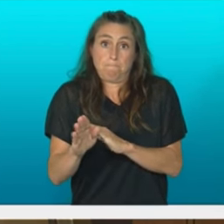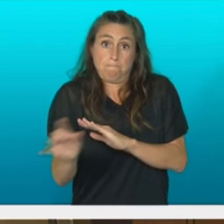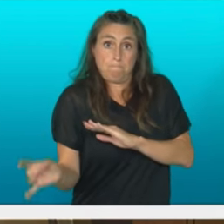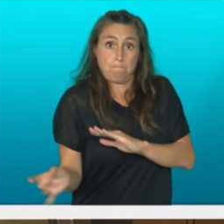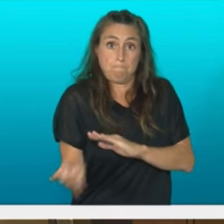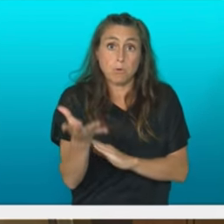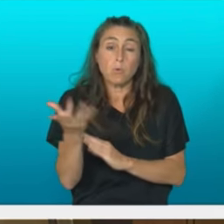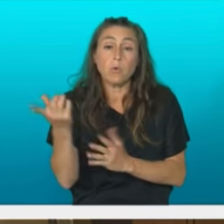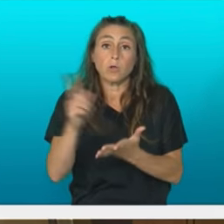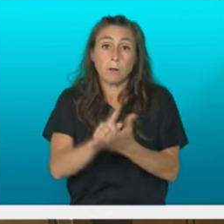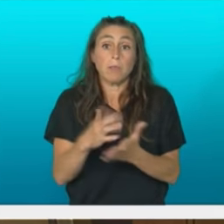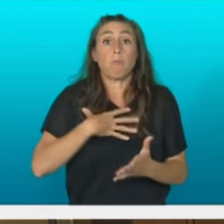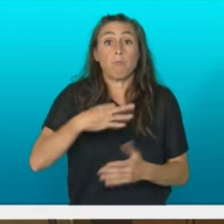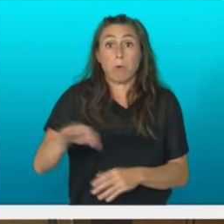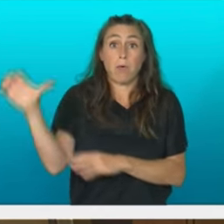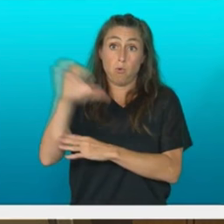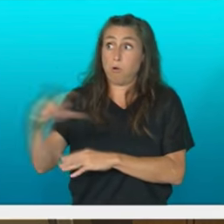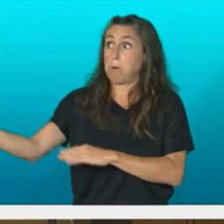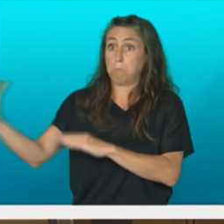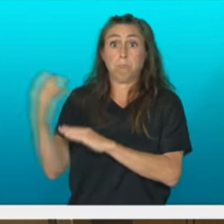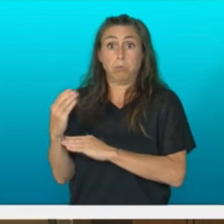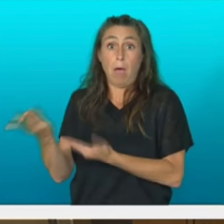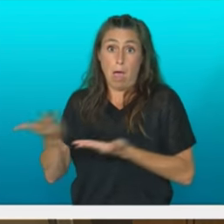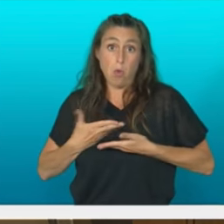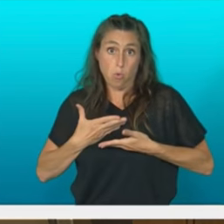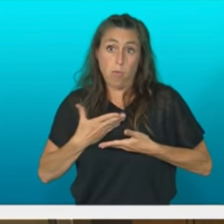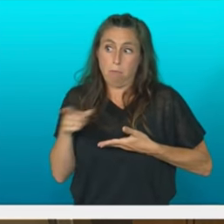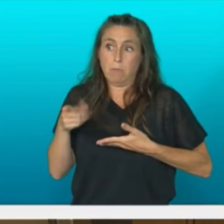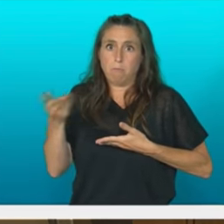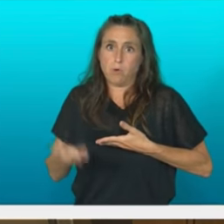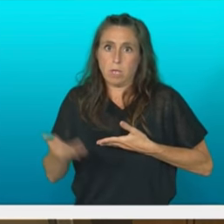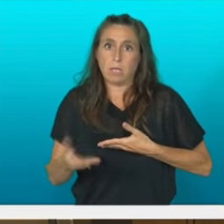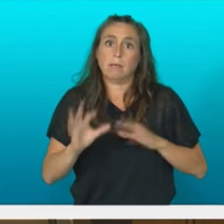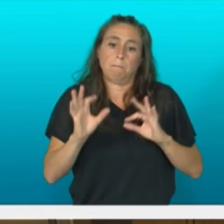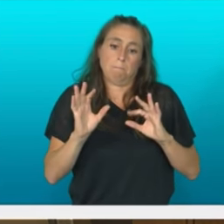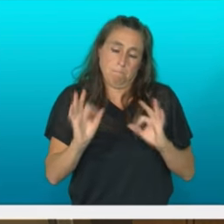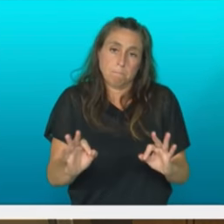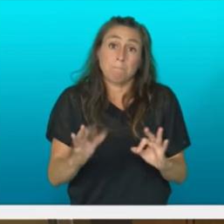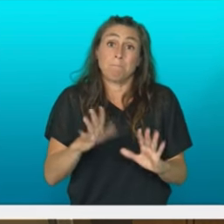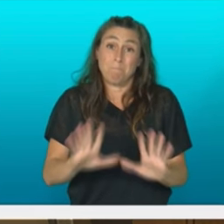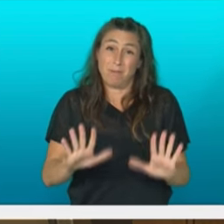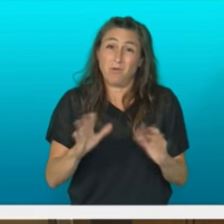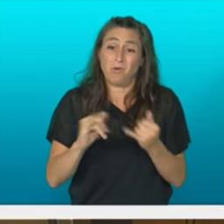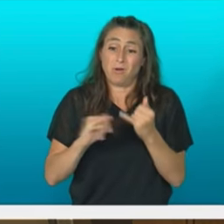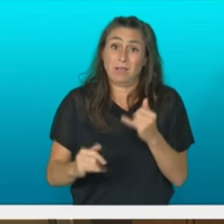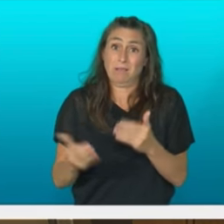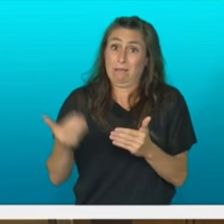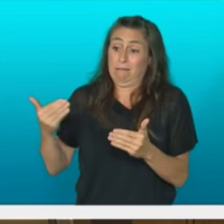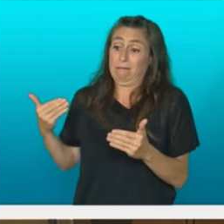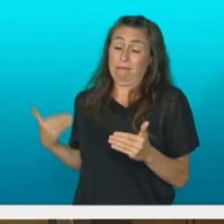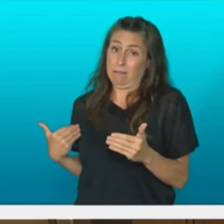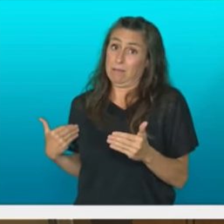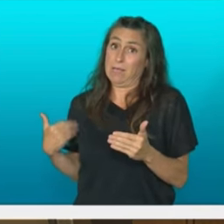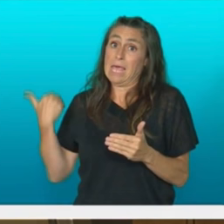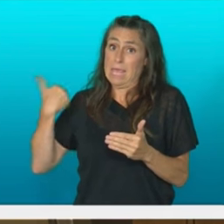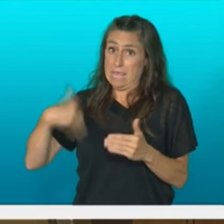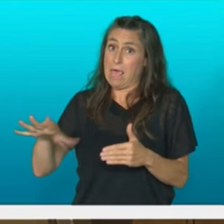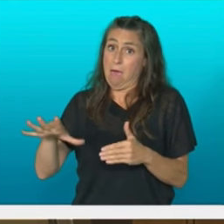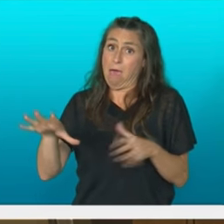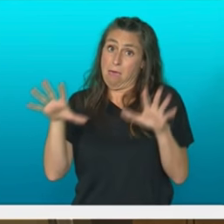gako izan daitezke, baina aurreko krisi eta pandemietan zerbait ikasi balin badugu da, eta zuk ere